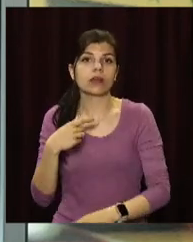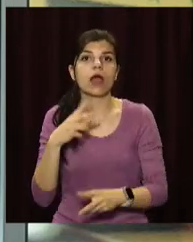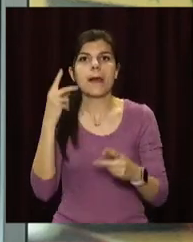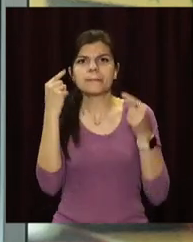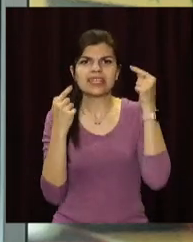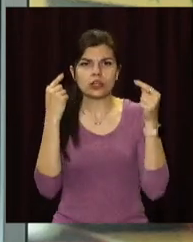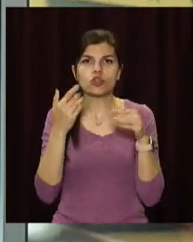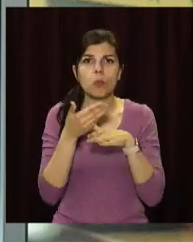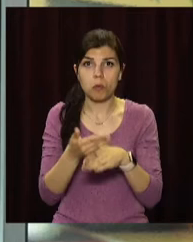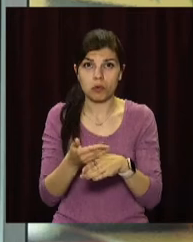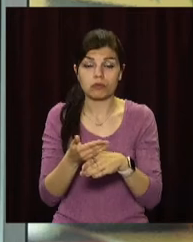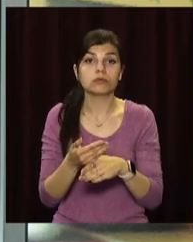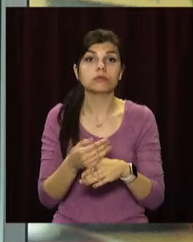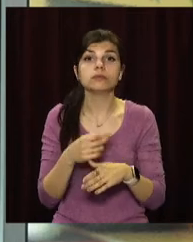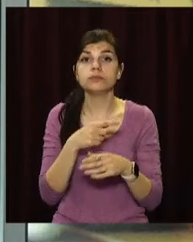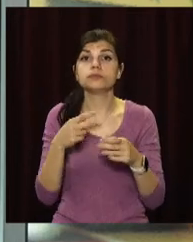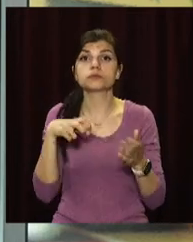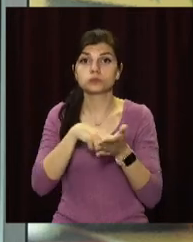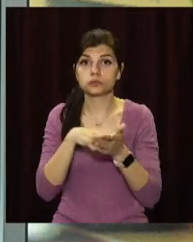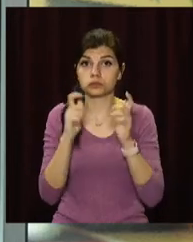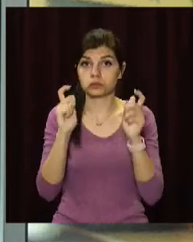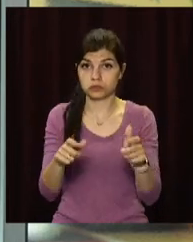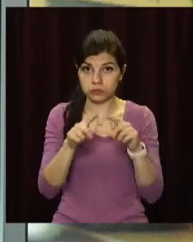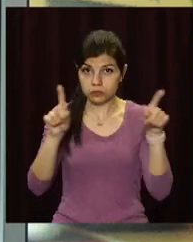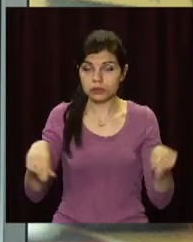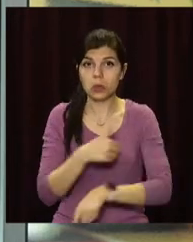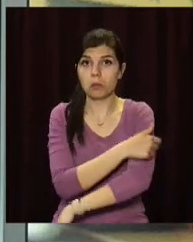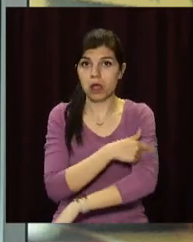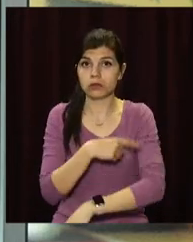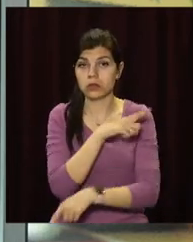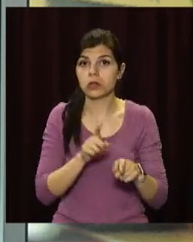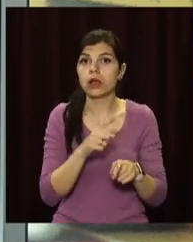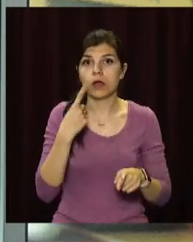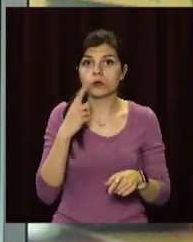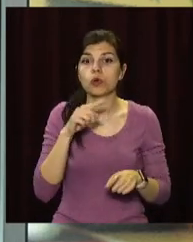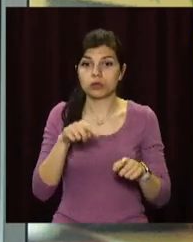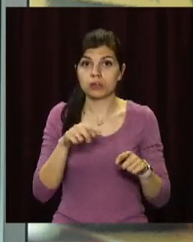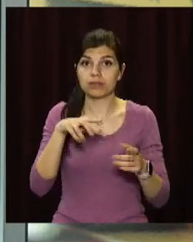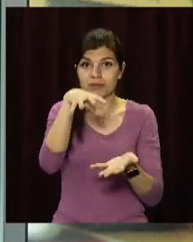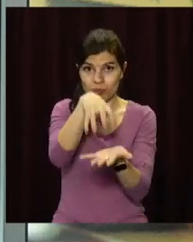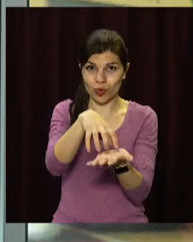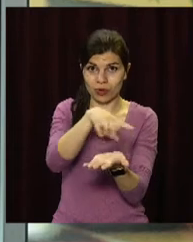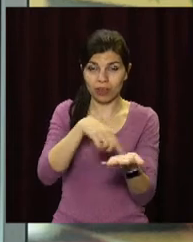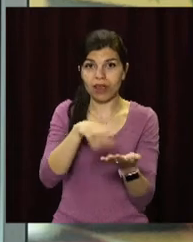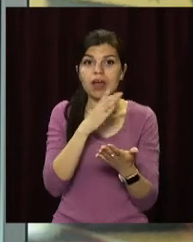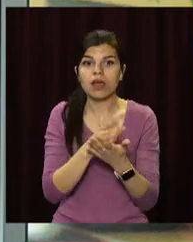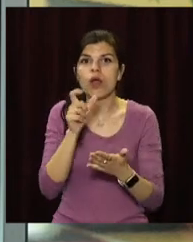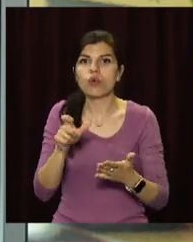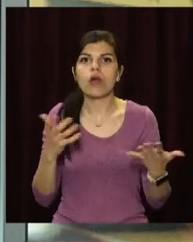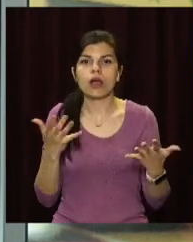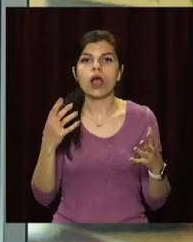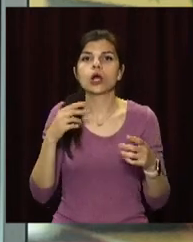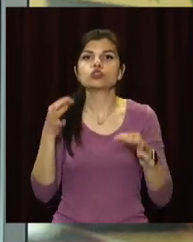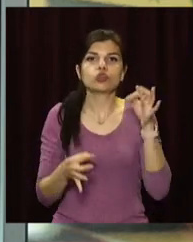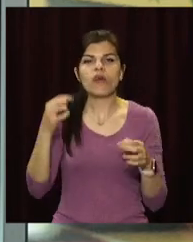психіатричної допомоги. Відповідний лист отримало керівництво медзакладу. Там кажуть, цьому блоці – піддослідні, які потребують судово